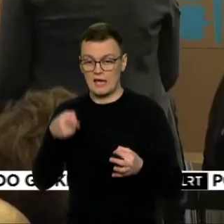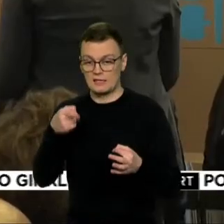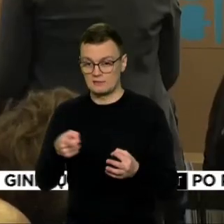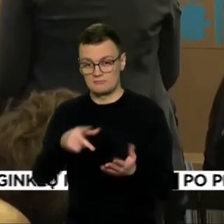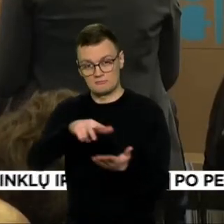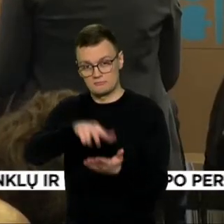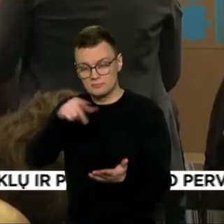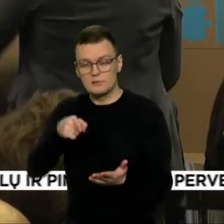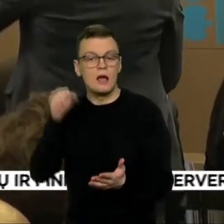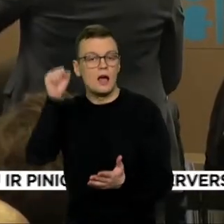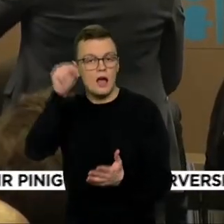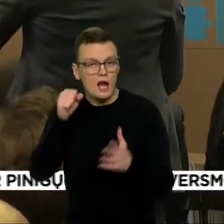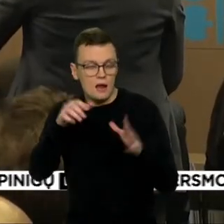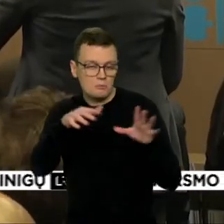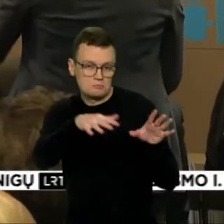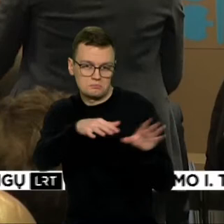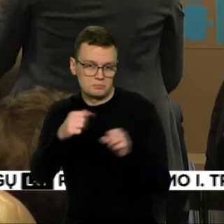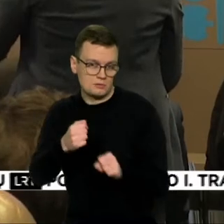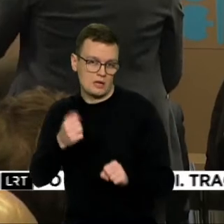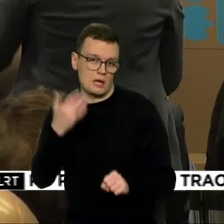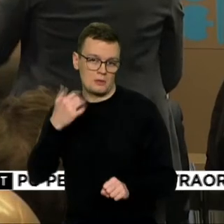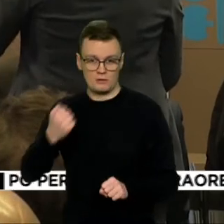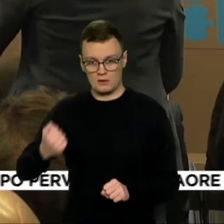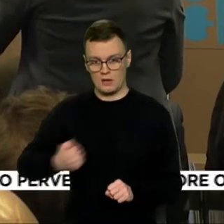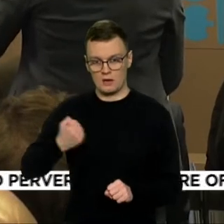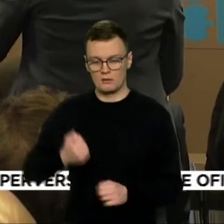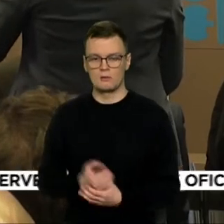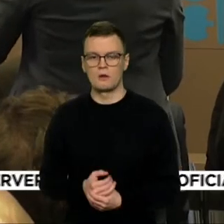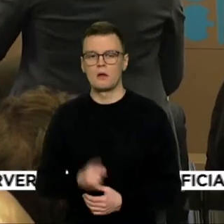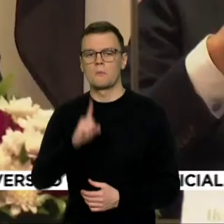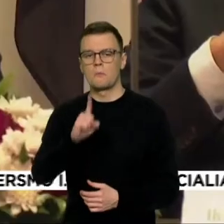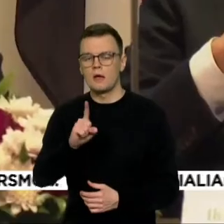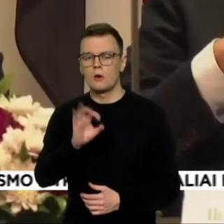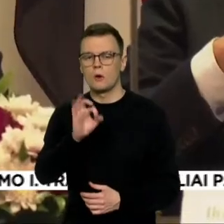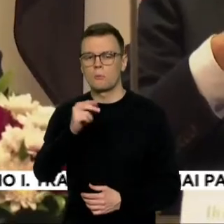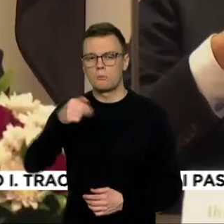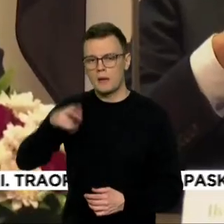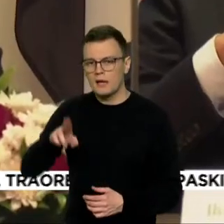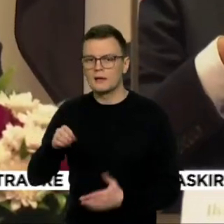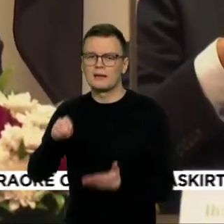Arabijos ir Junktinio Arabų Emiratų. Bet ope kas kartoja tą patį, ką ir Maskvą.